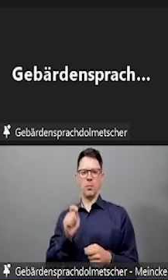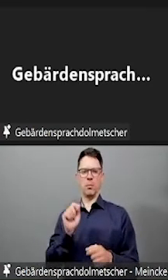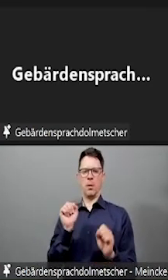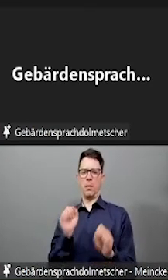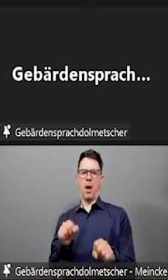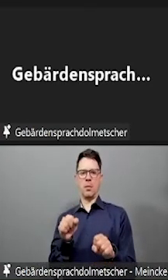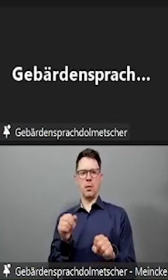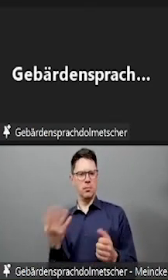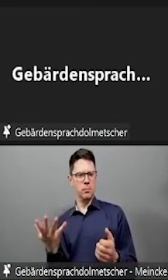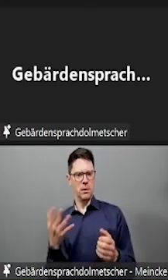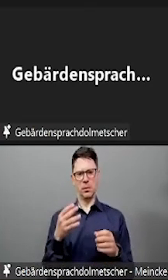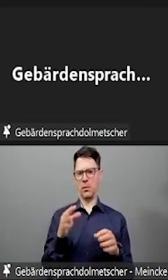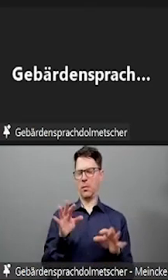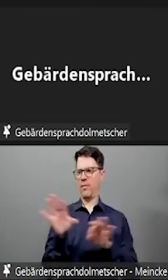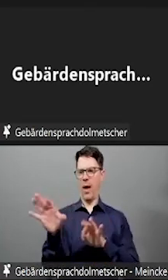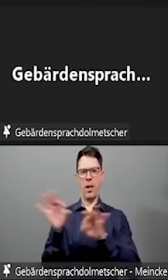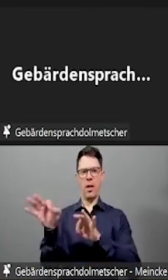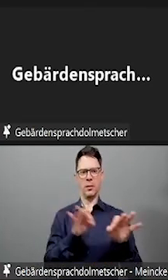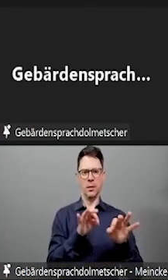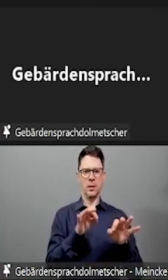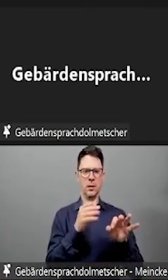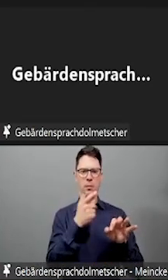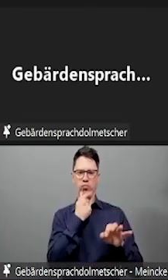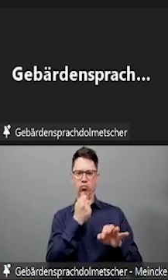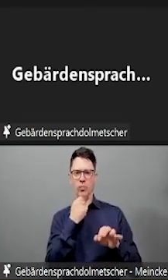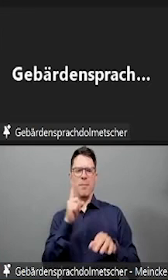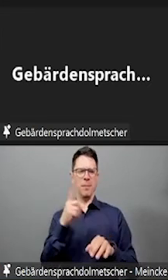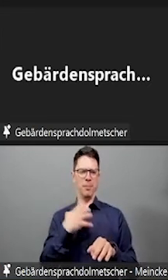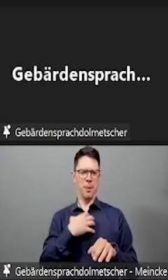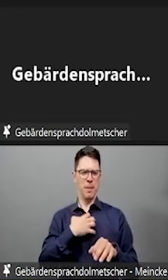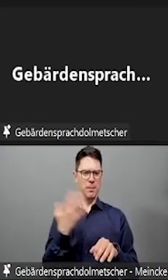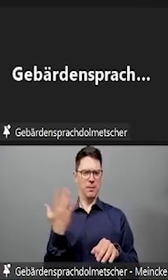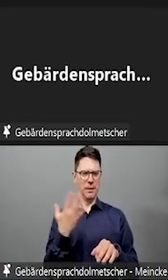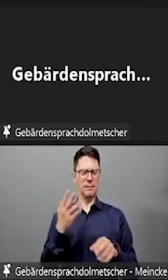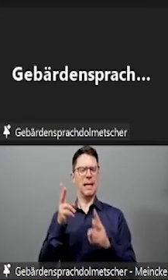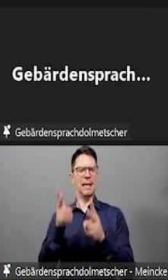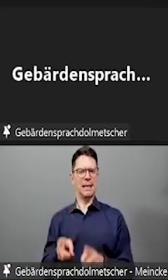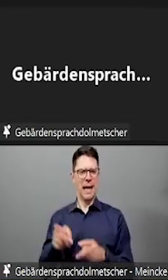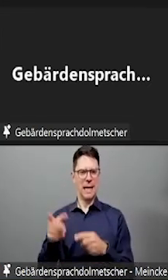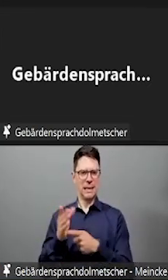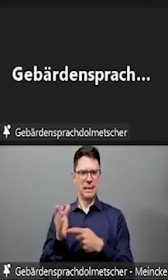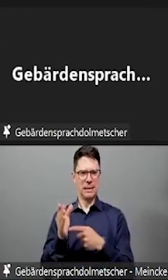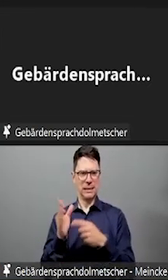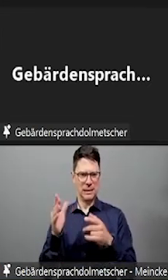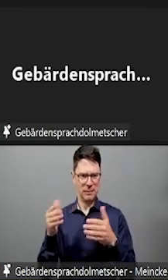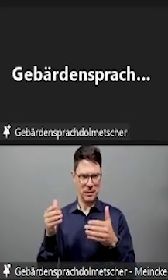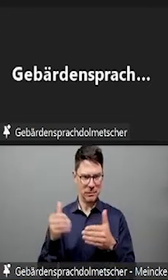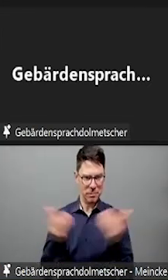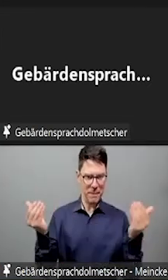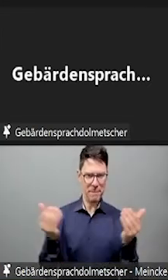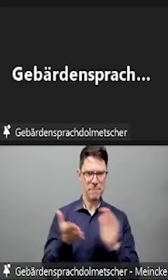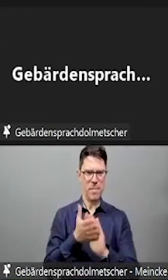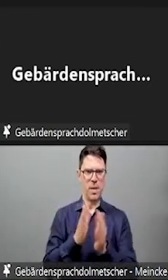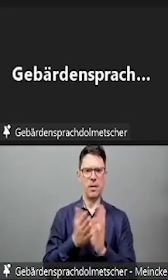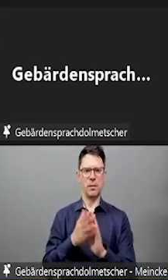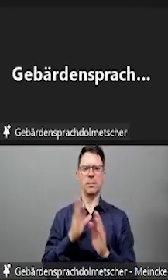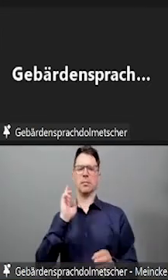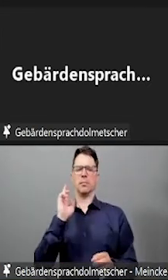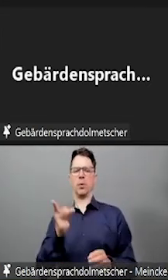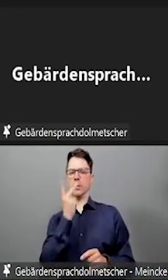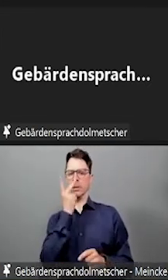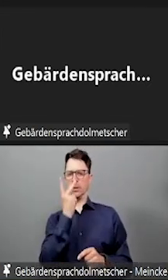Wir haben jetzt einmal das Beispiel Klausur als Prüfungsformat herausgesucht und überlegt, für welche Gruppen kann das ein Problem sein.